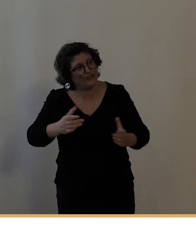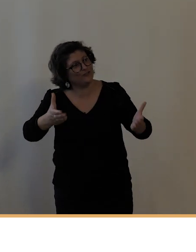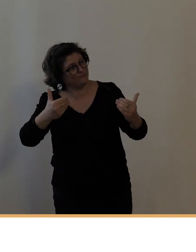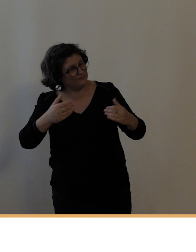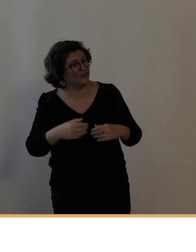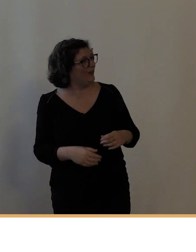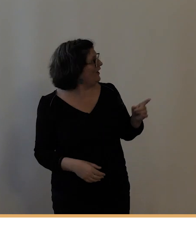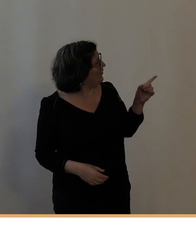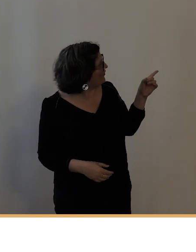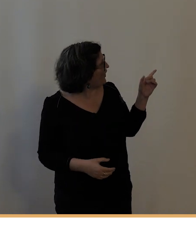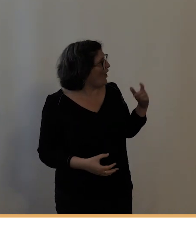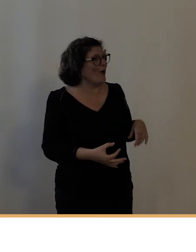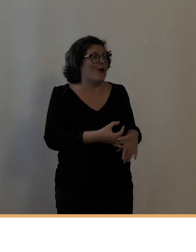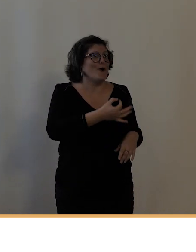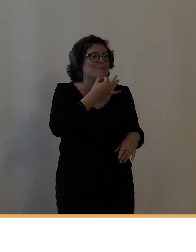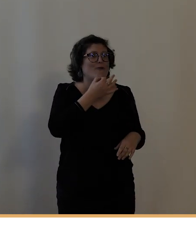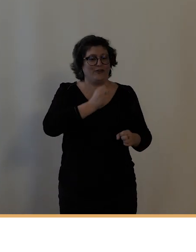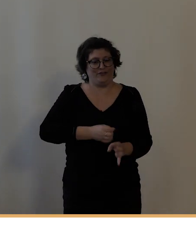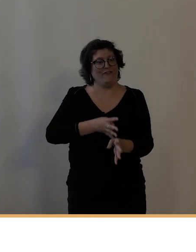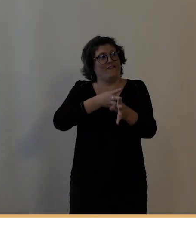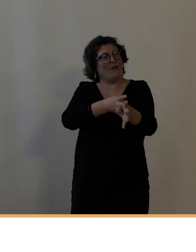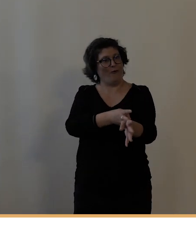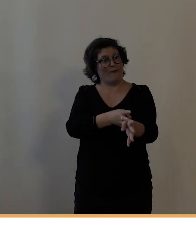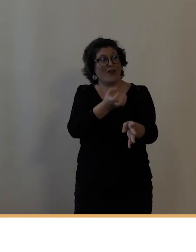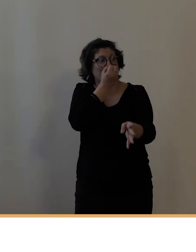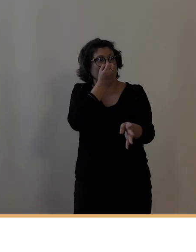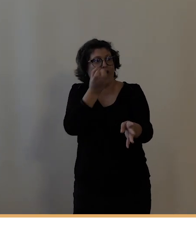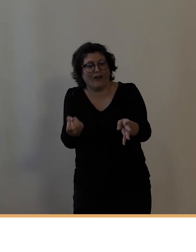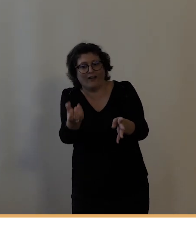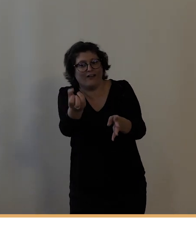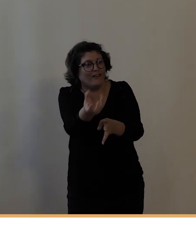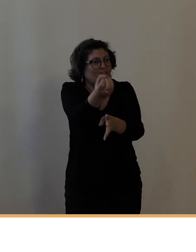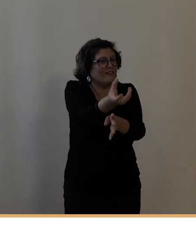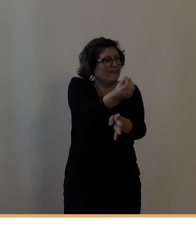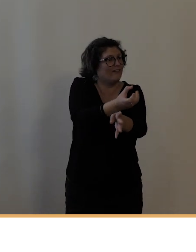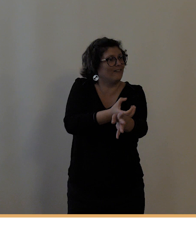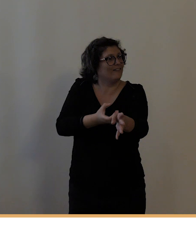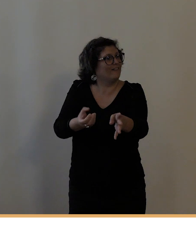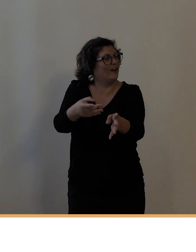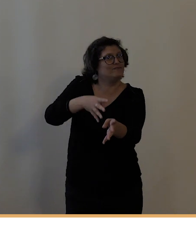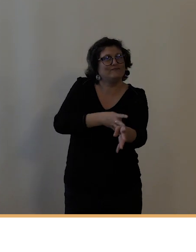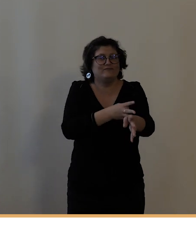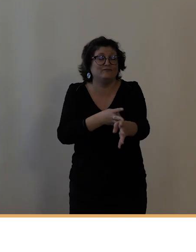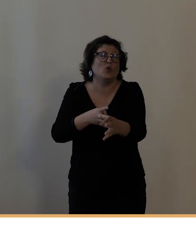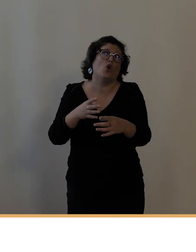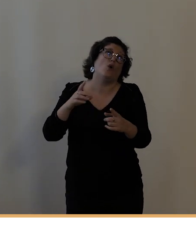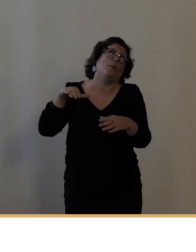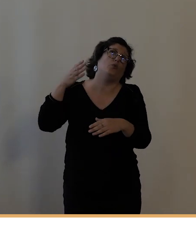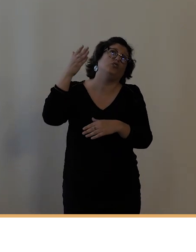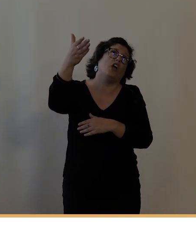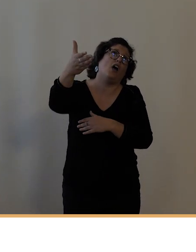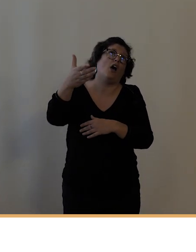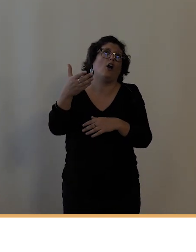qu'on appelle des défilés fleuris qui, plus tard, dans les années 50, 60, 70,